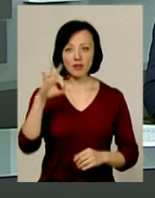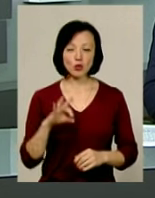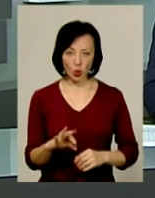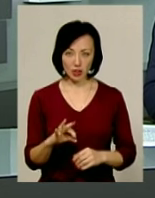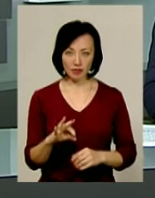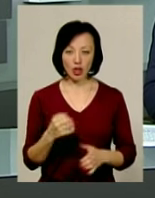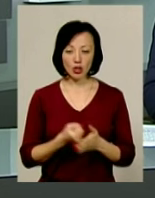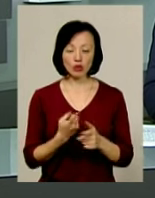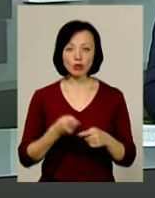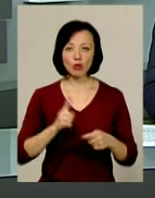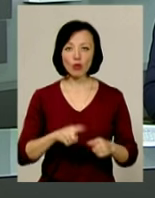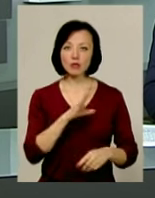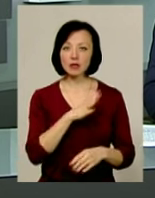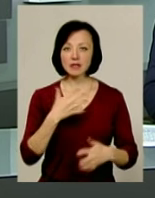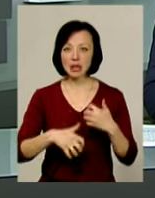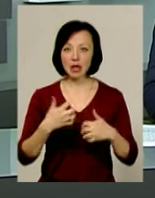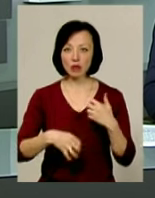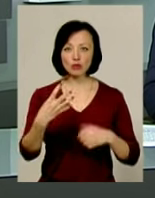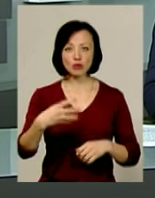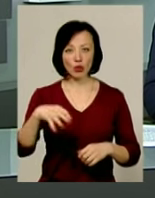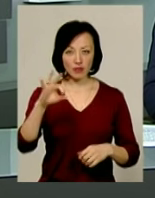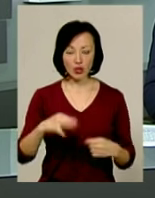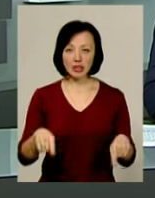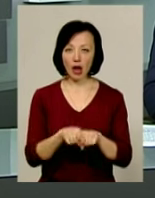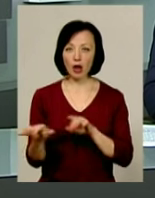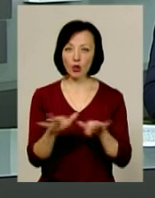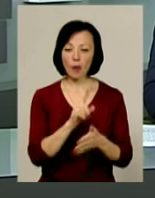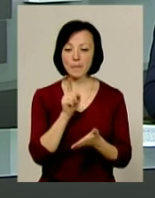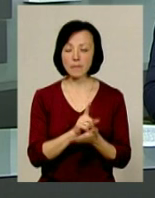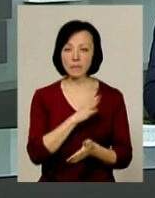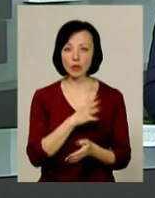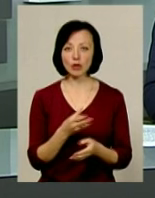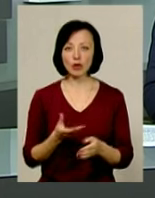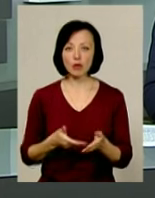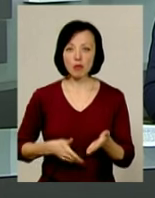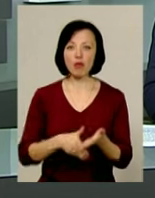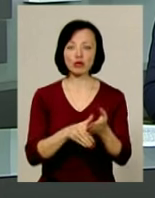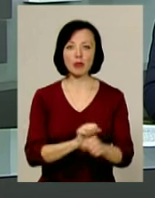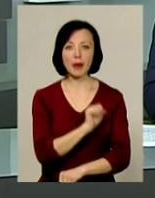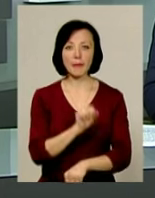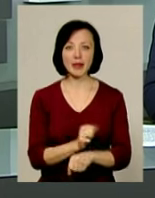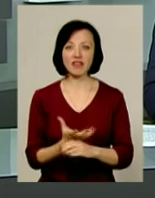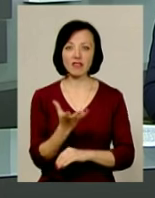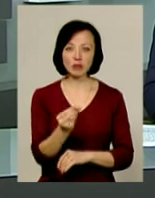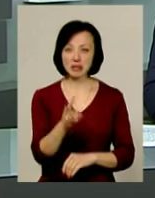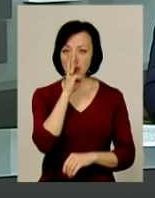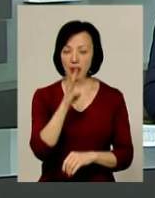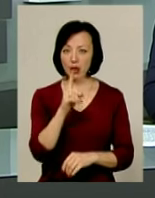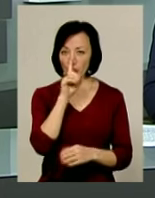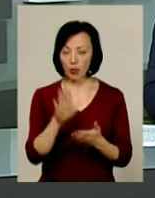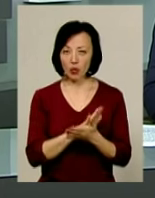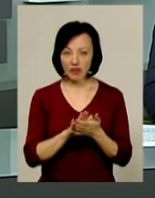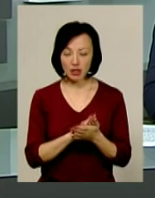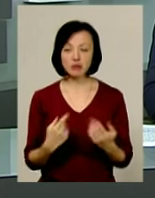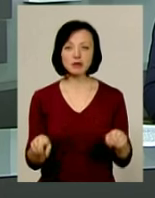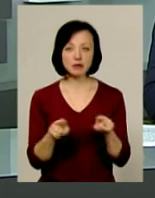До цього вона встановила в середньому 40%. Такий крок мав би стати поштовхом до припинення виплати зарплати у конвертах,